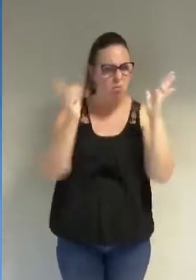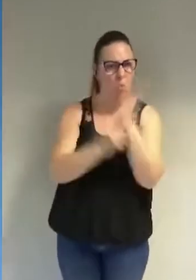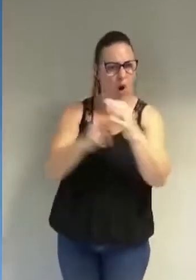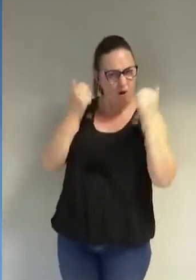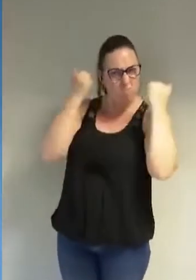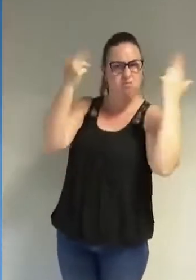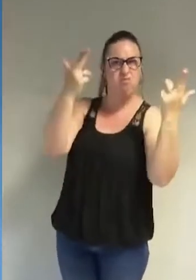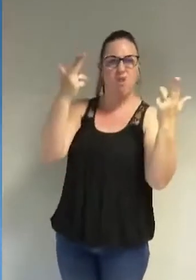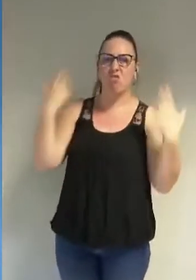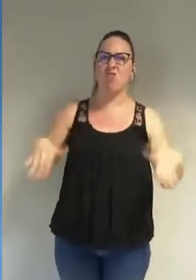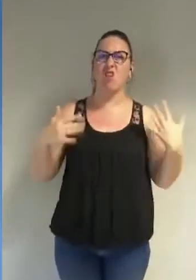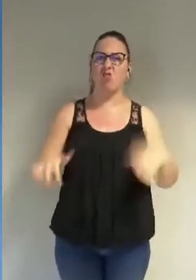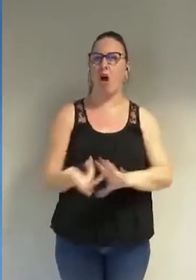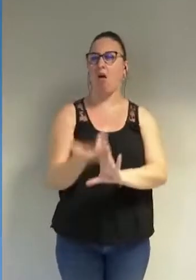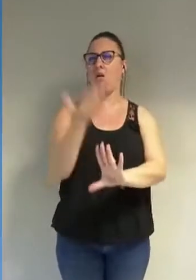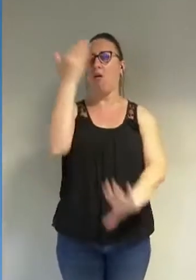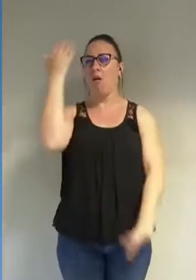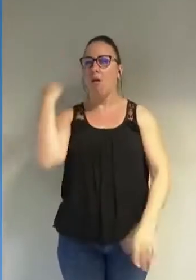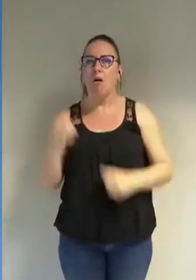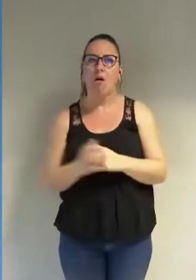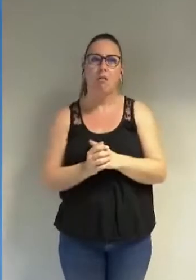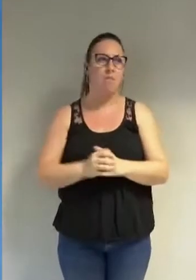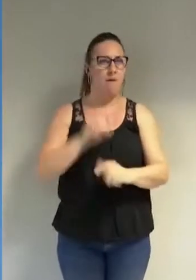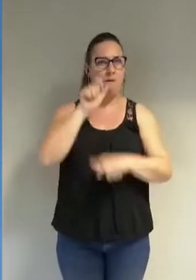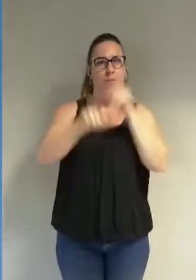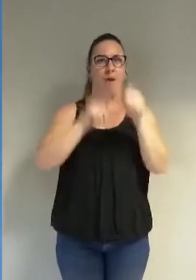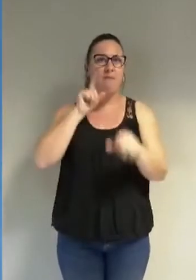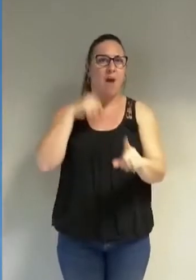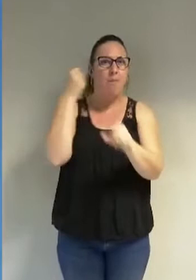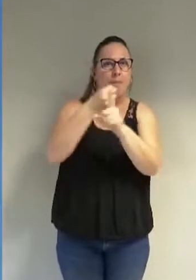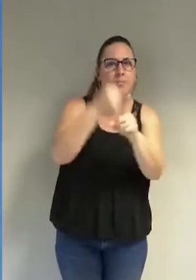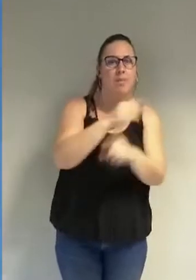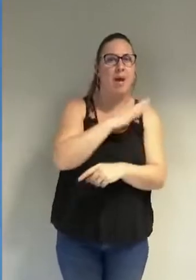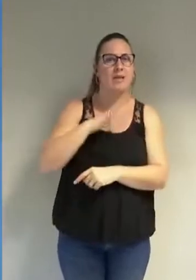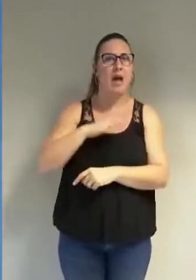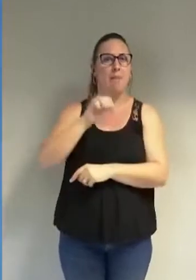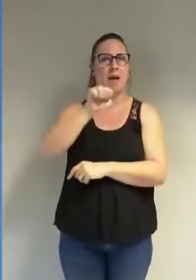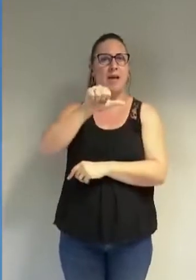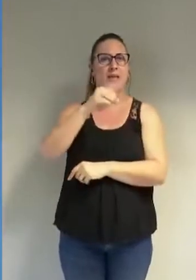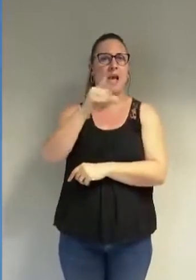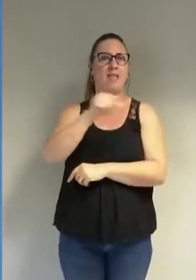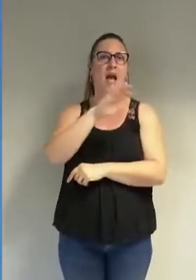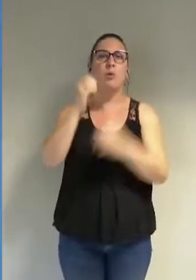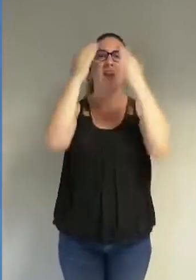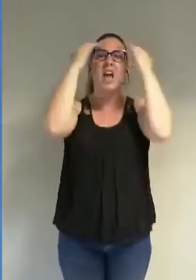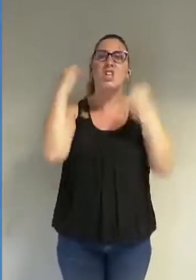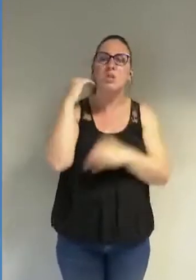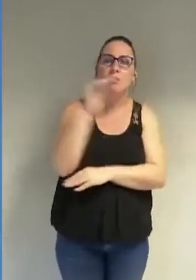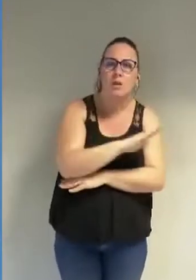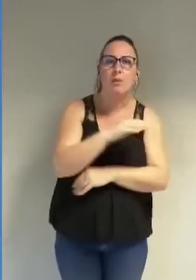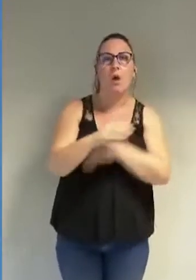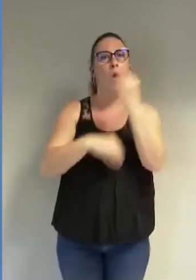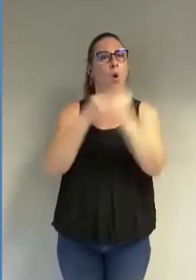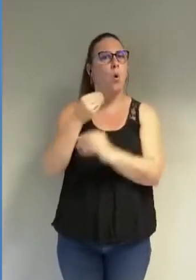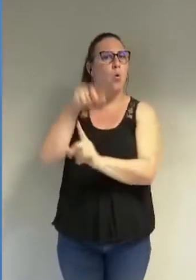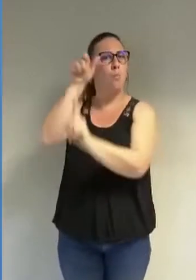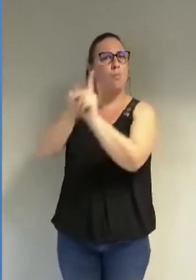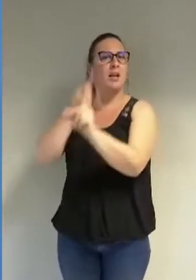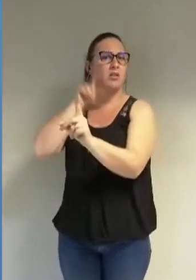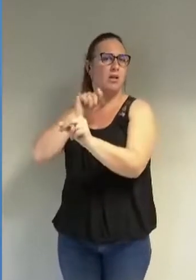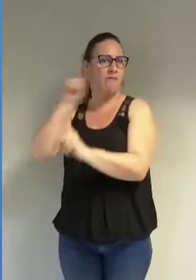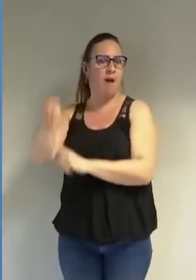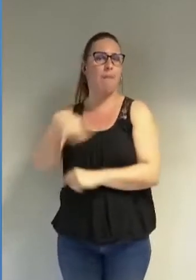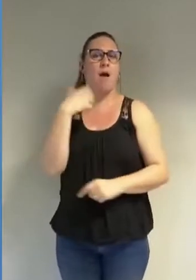On peut prendre exemple sur des militantes comme Naouel Sadawi en Egypte Ophélia Fernandez en